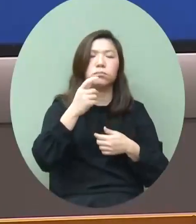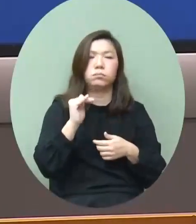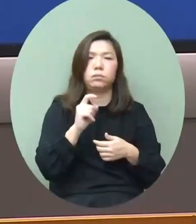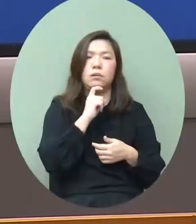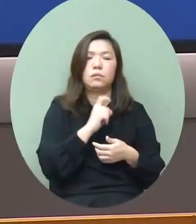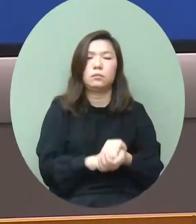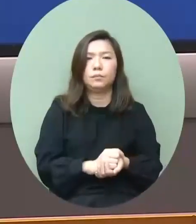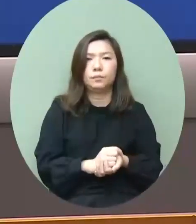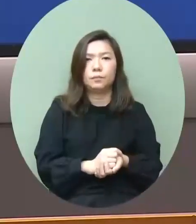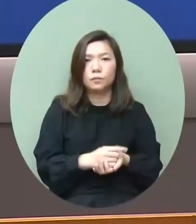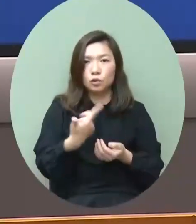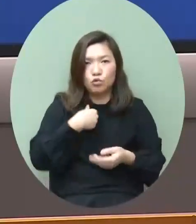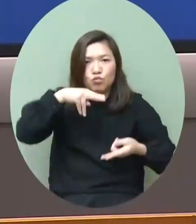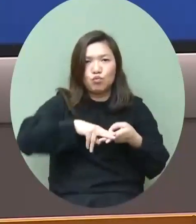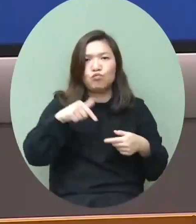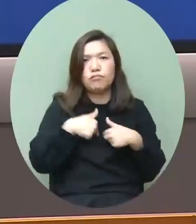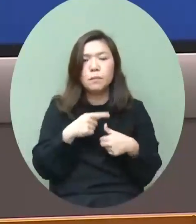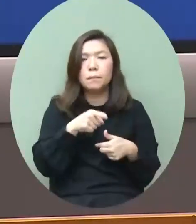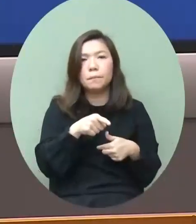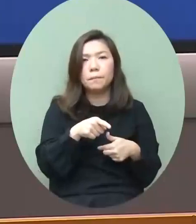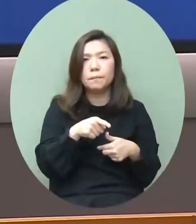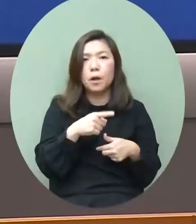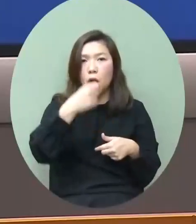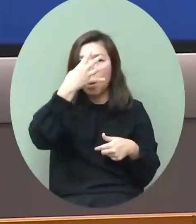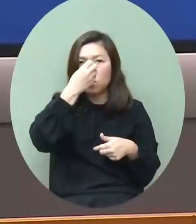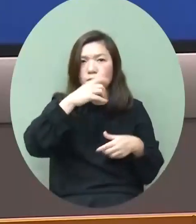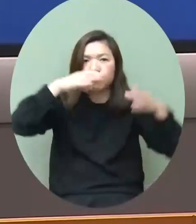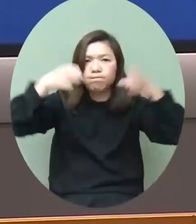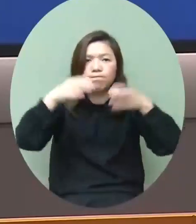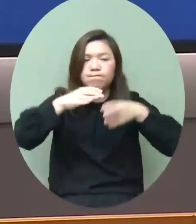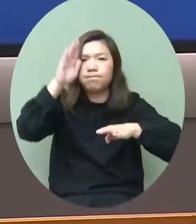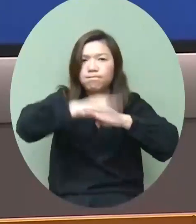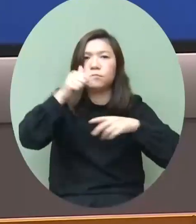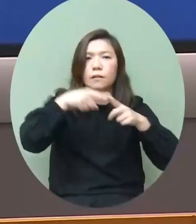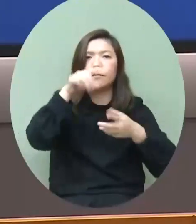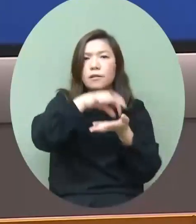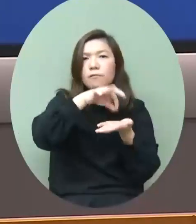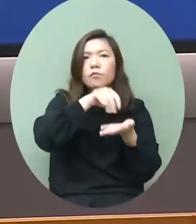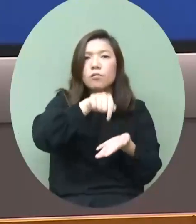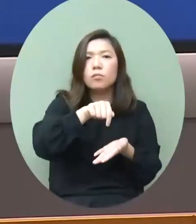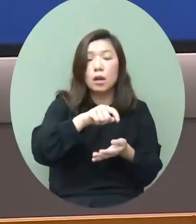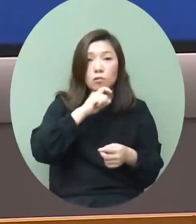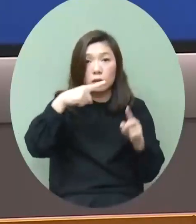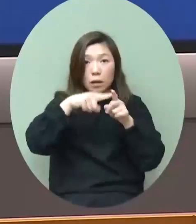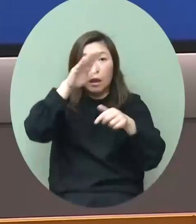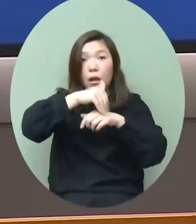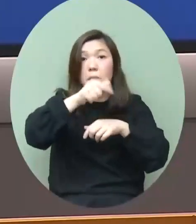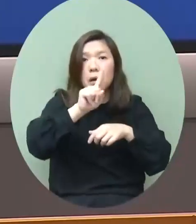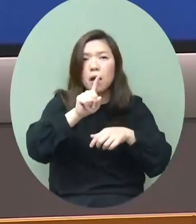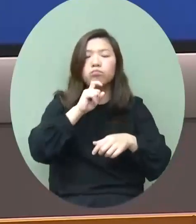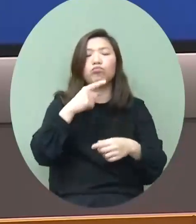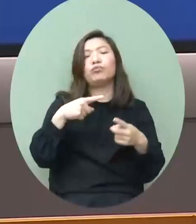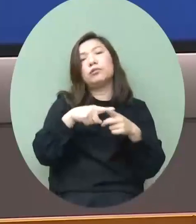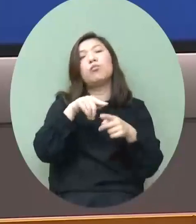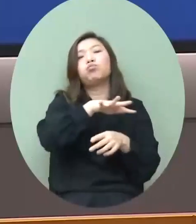所以我仍然是深信香港是一個匯聚人才的地方但是人才的本質是流動的